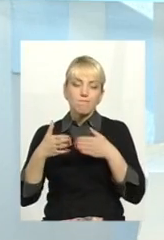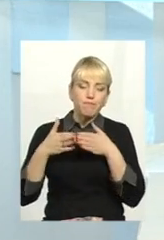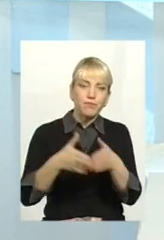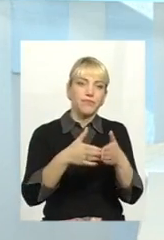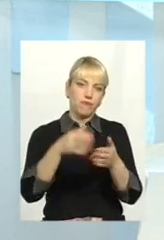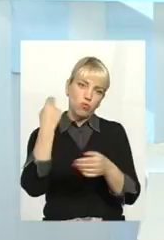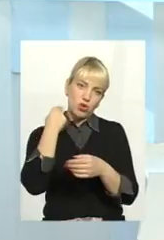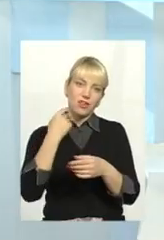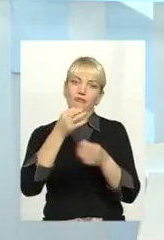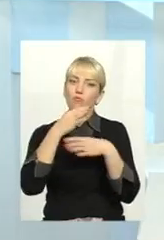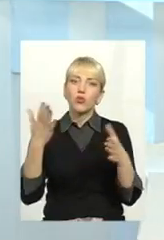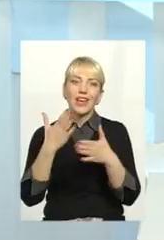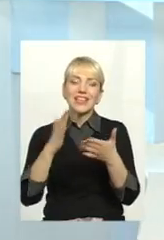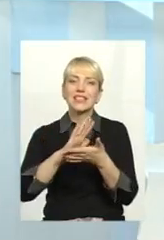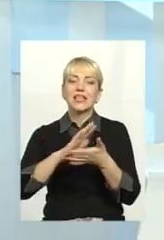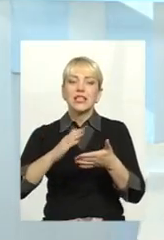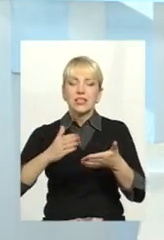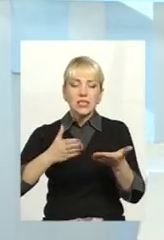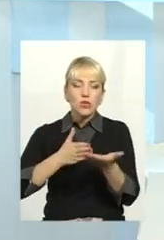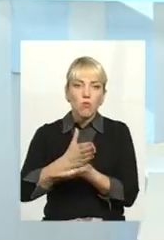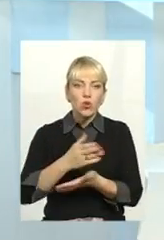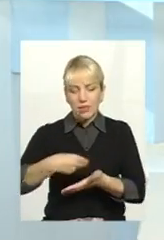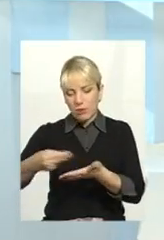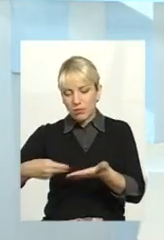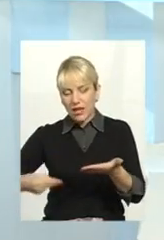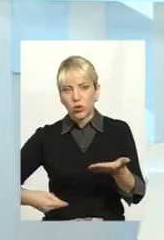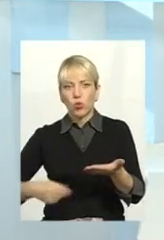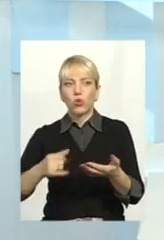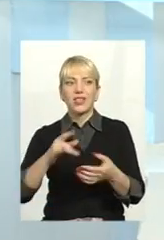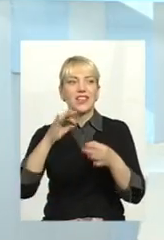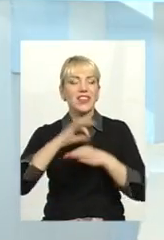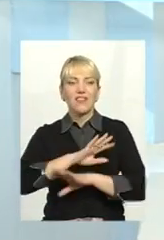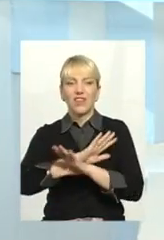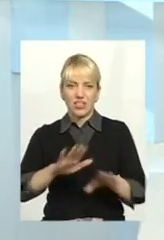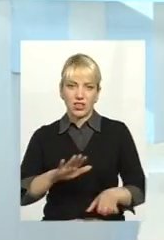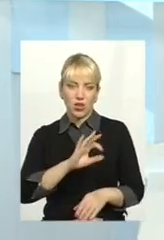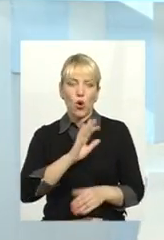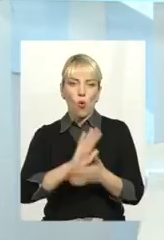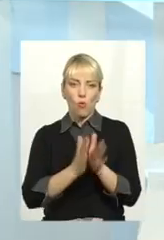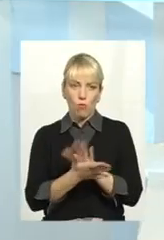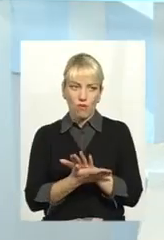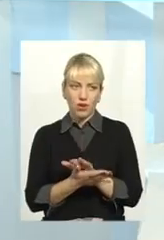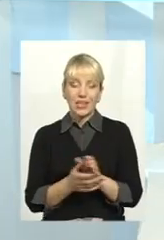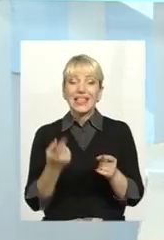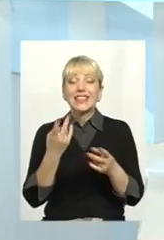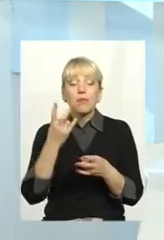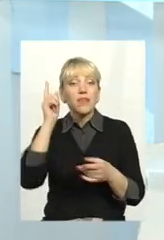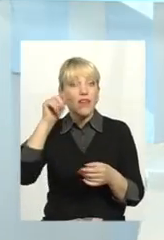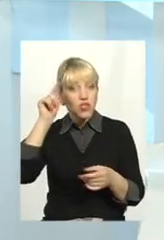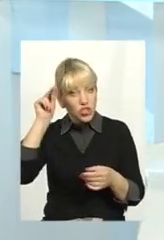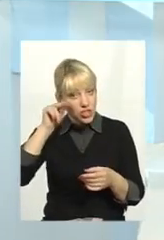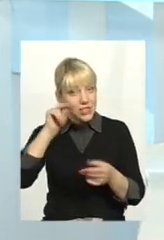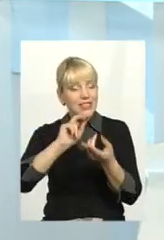будь-який спосіб підписати угоди на невигідних цих умовах. Ось треба з цим навчитися боротися поки що в мирний спосіб. Якщо